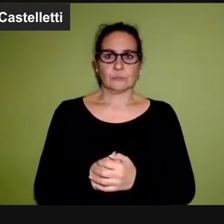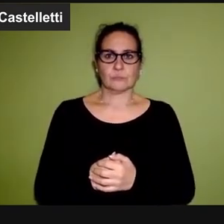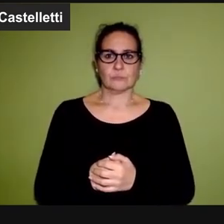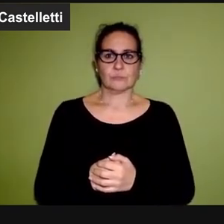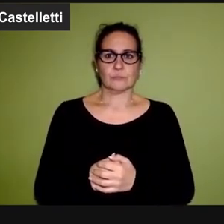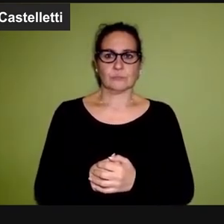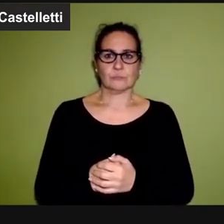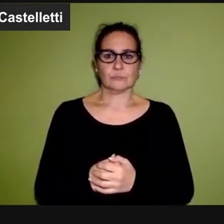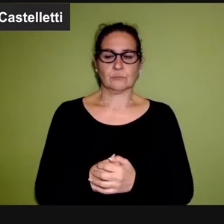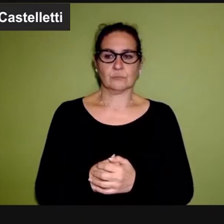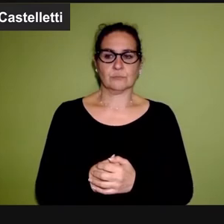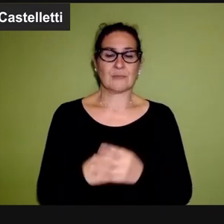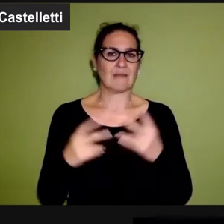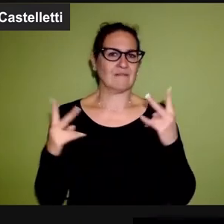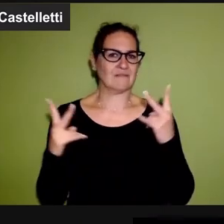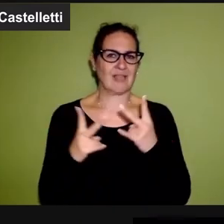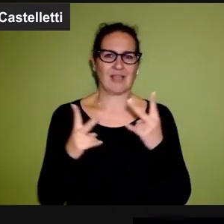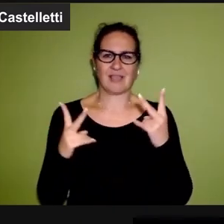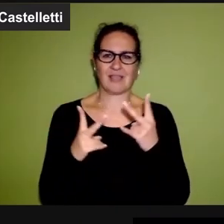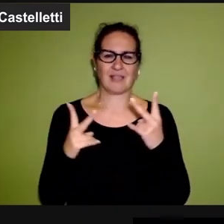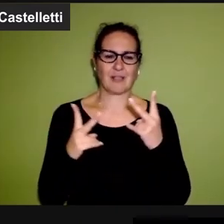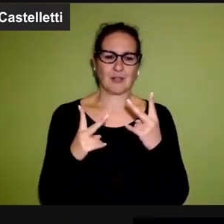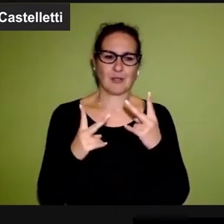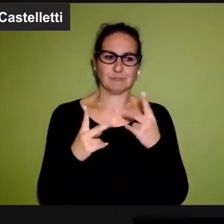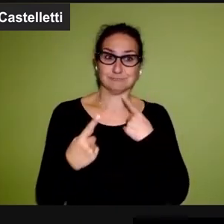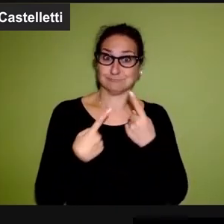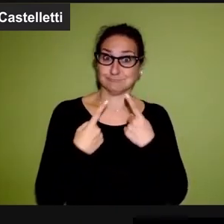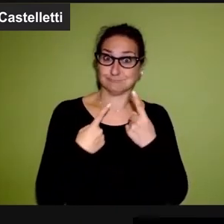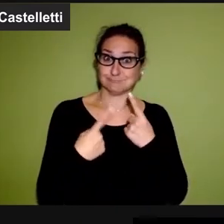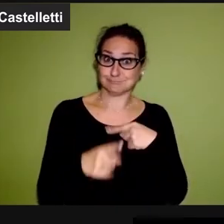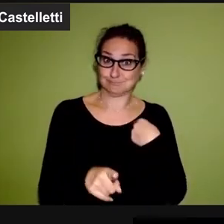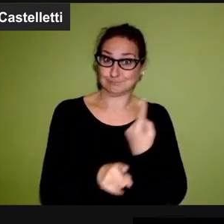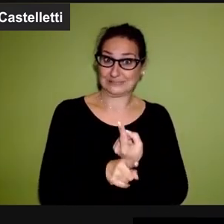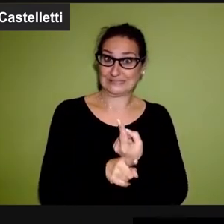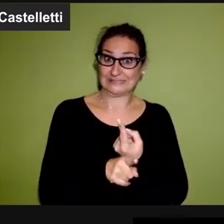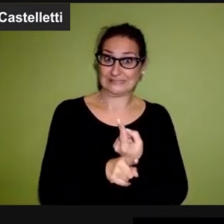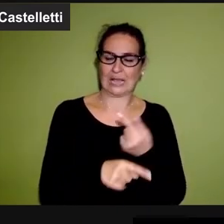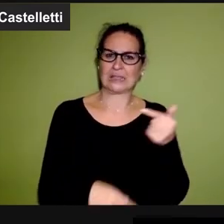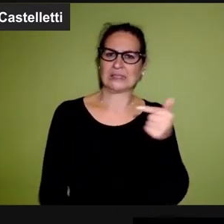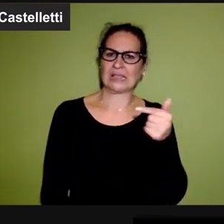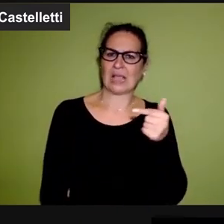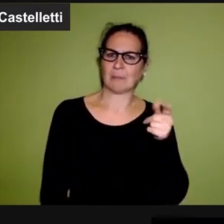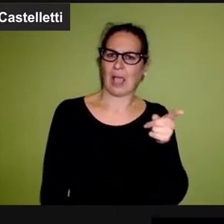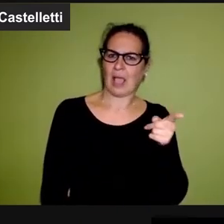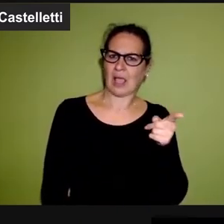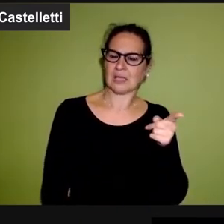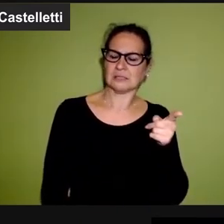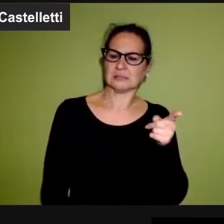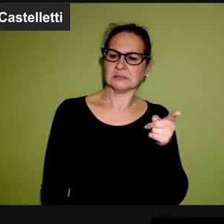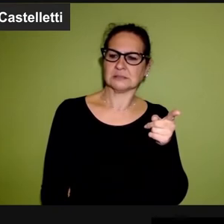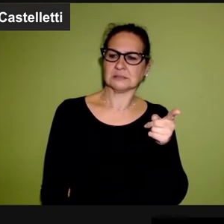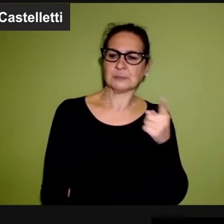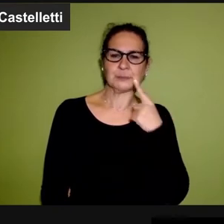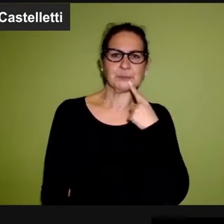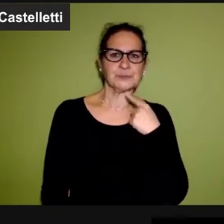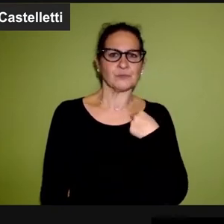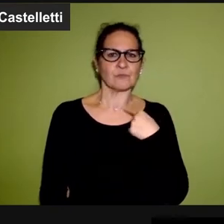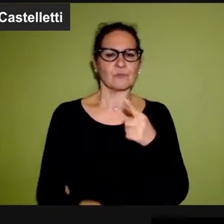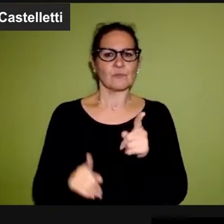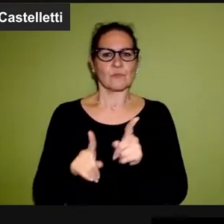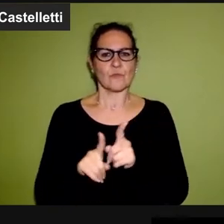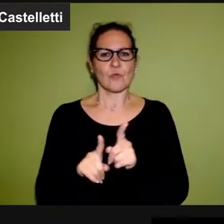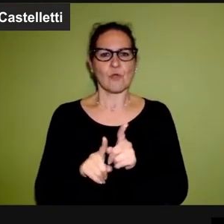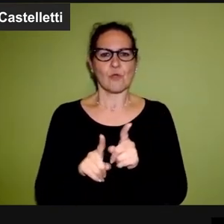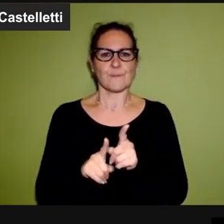nel corso della stessa conversazione poi Tettamanzi ha cercato di